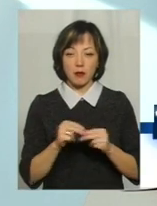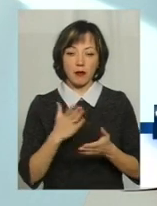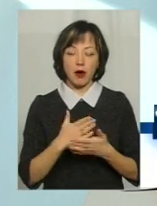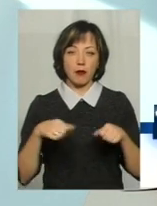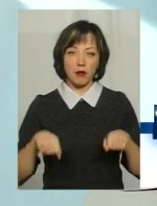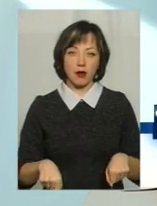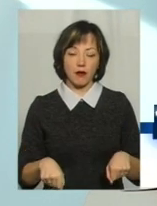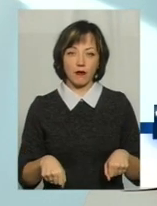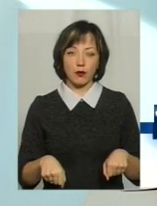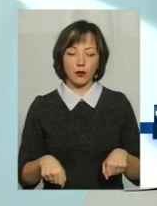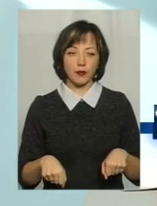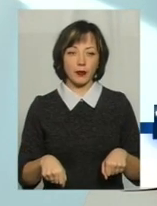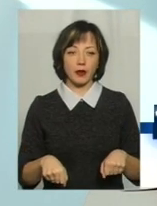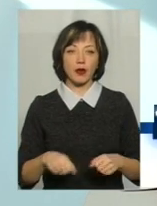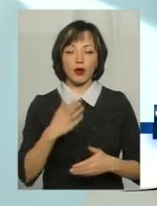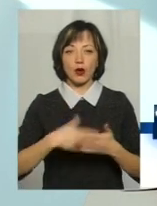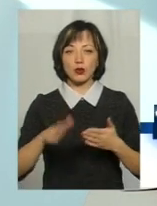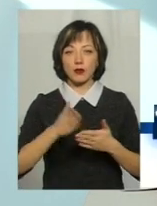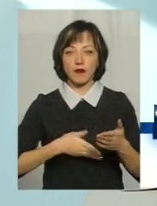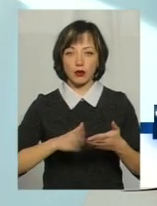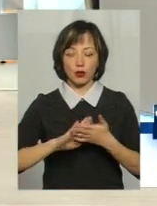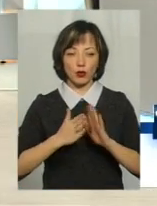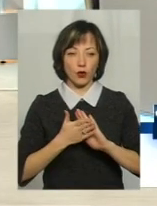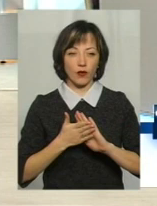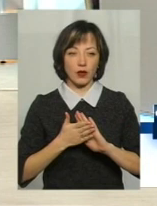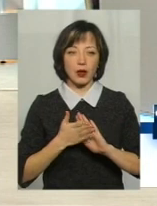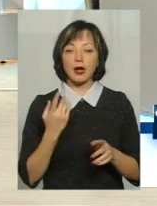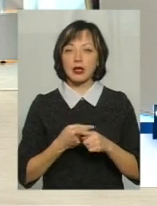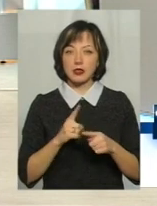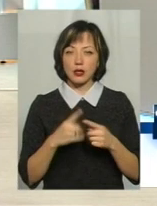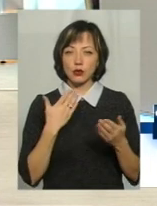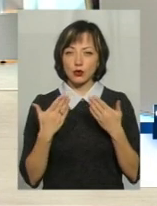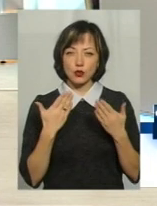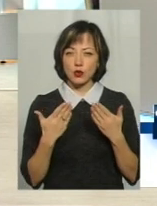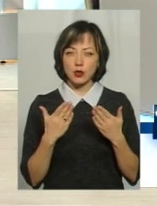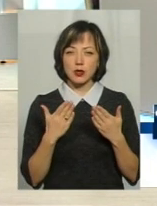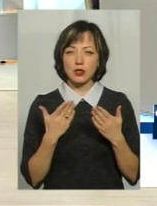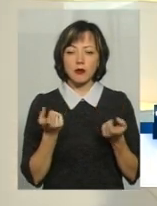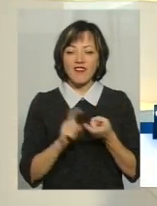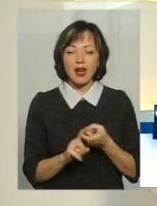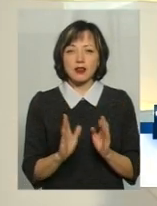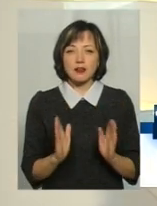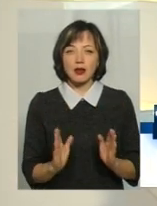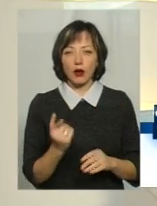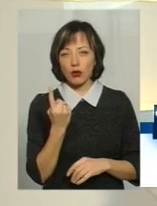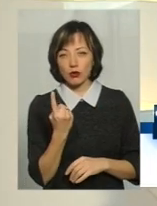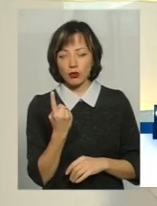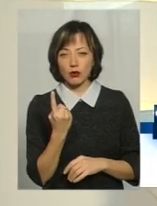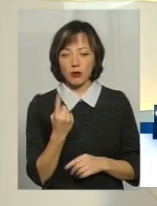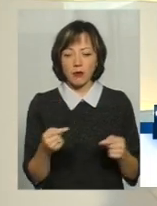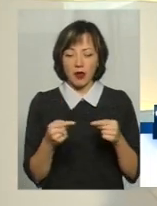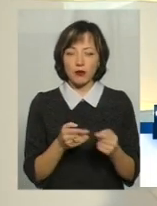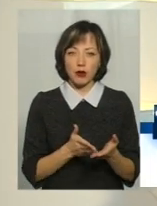право розривати договір. А це стосується виключно одного певного